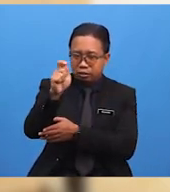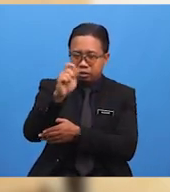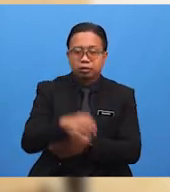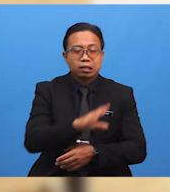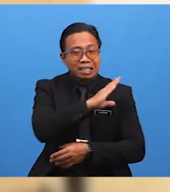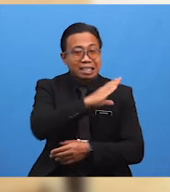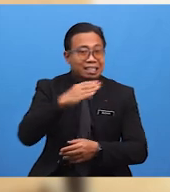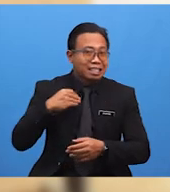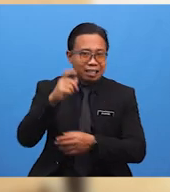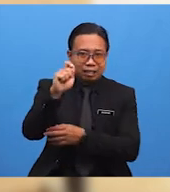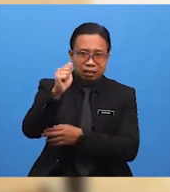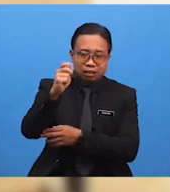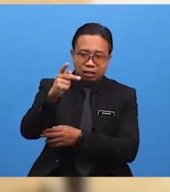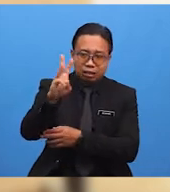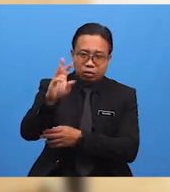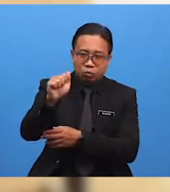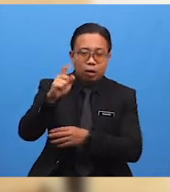kita kepada Allah